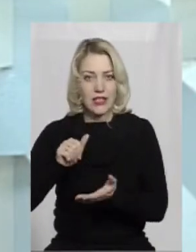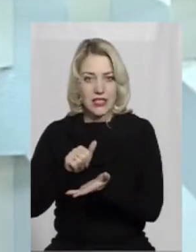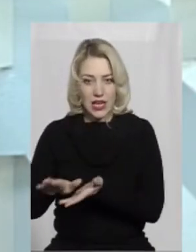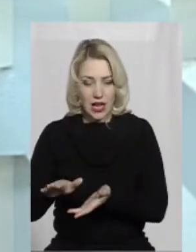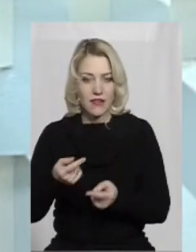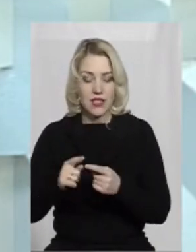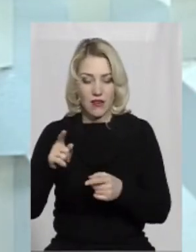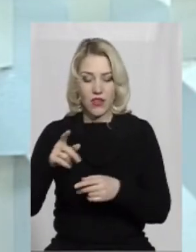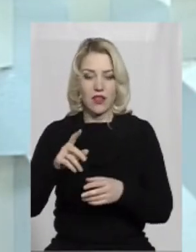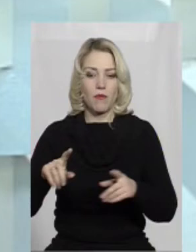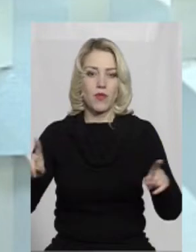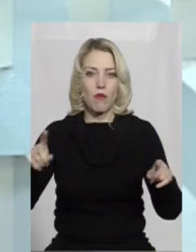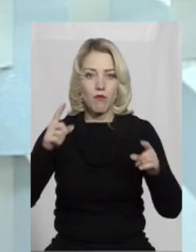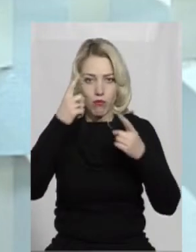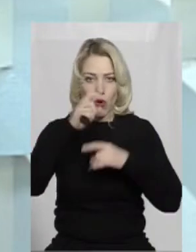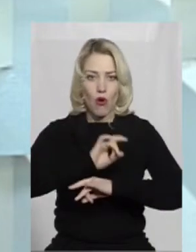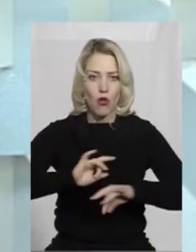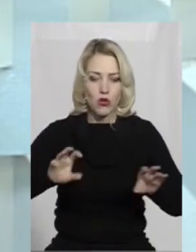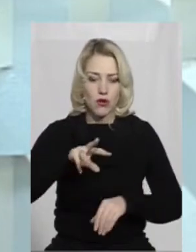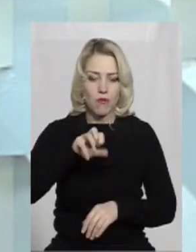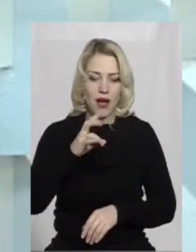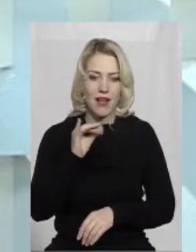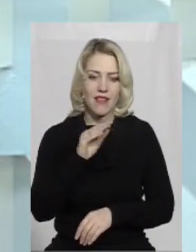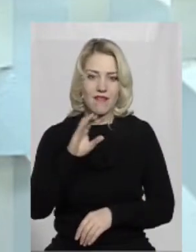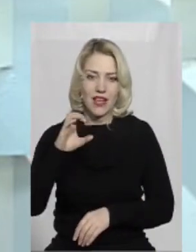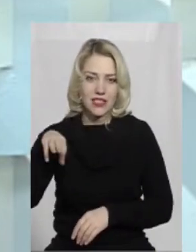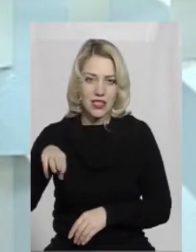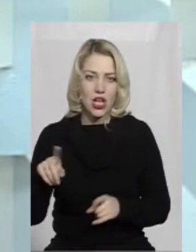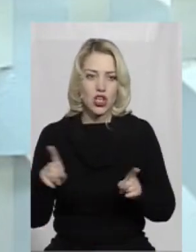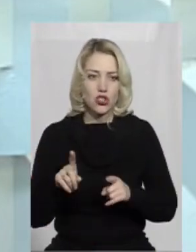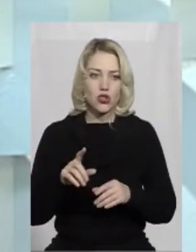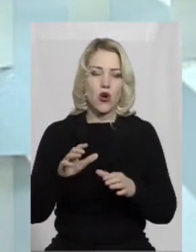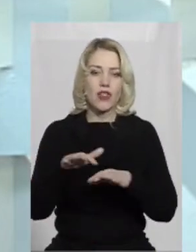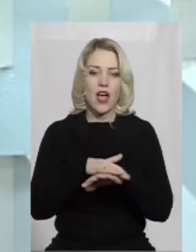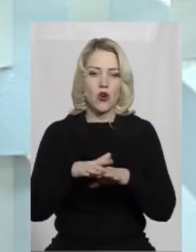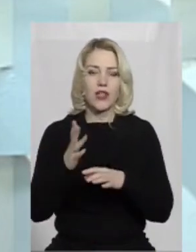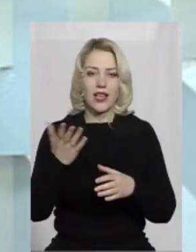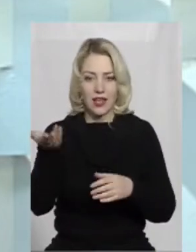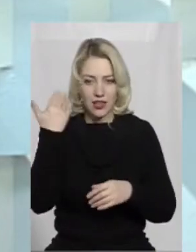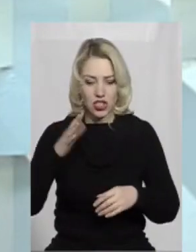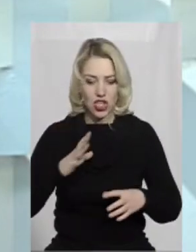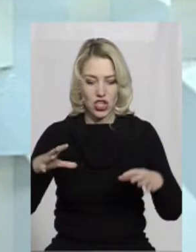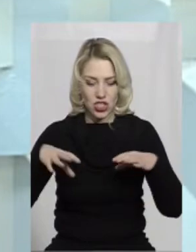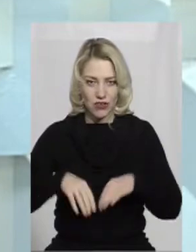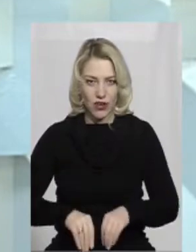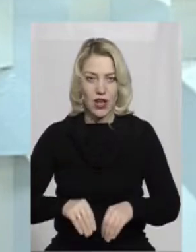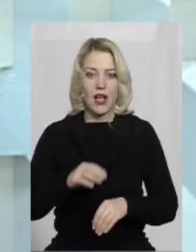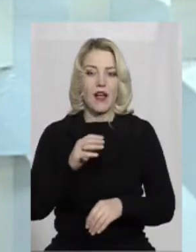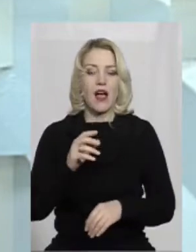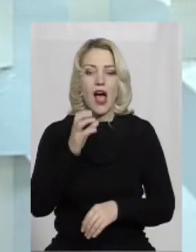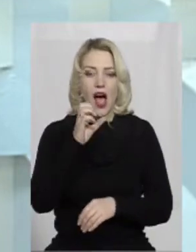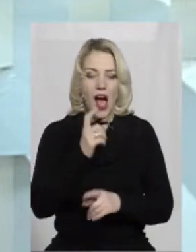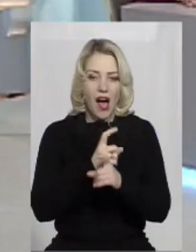яким проголосив 16 жовтня 1918 року, що народи, які жили в рамках Австро-Угорської імперії, мають право на